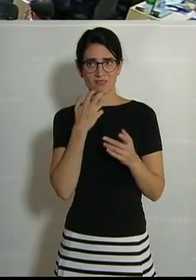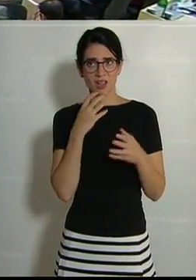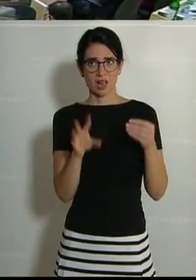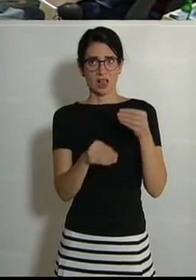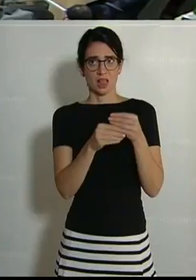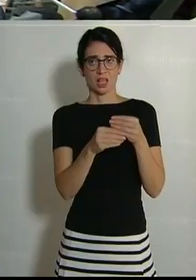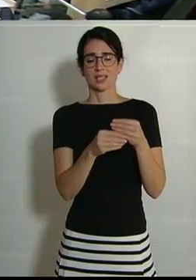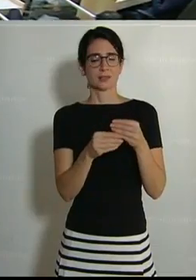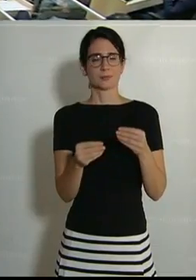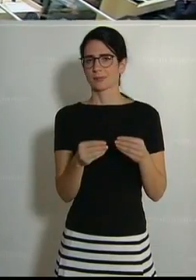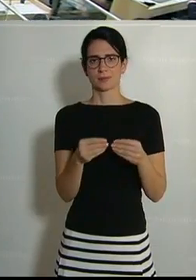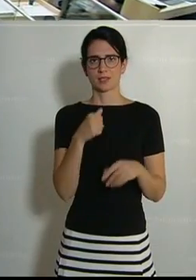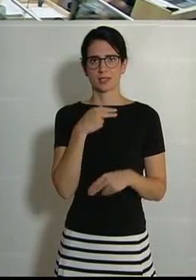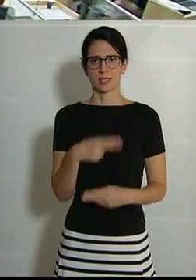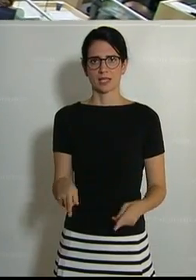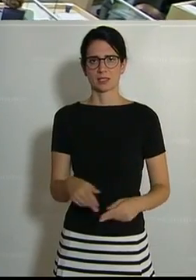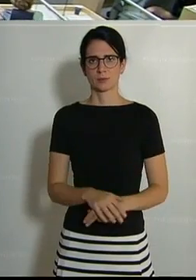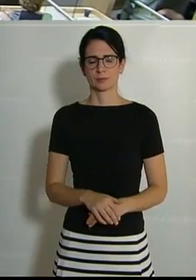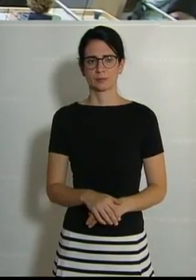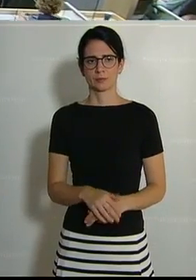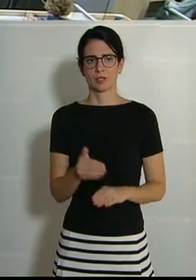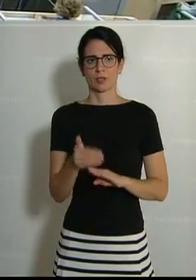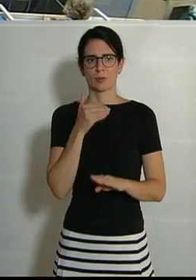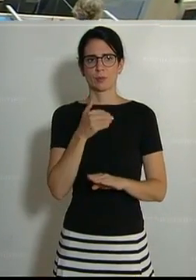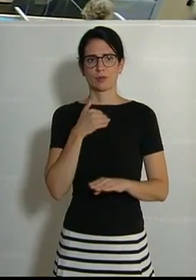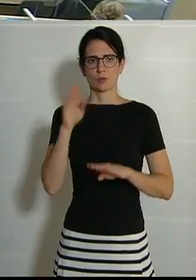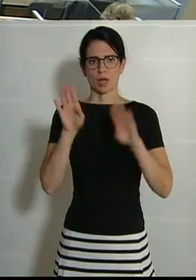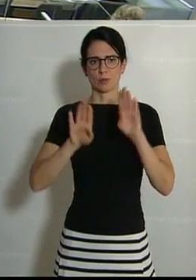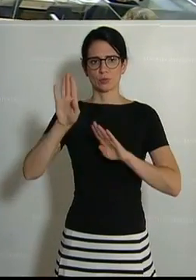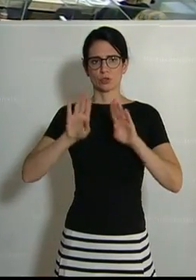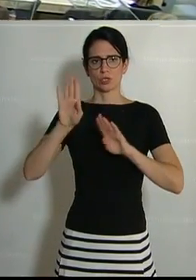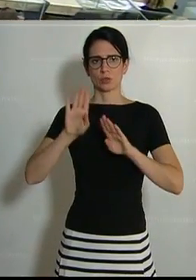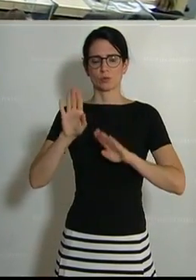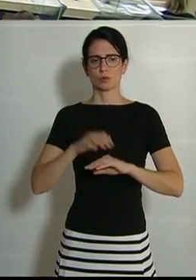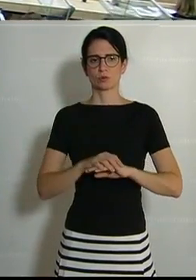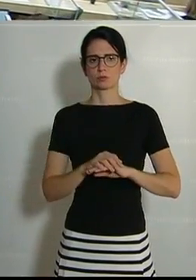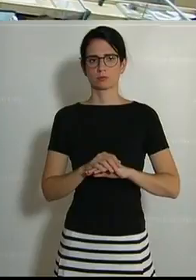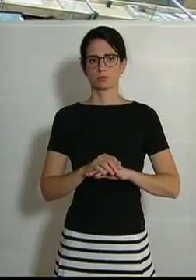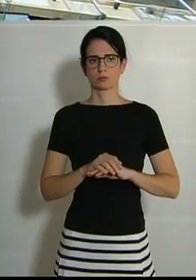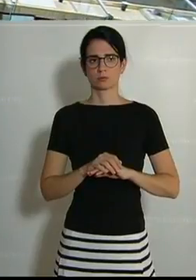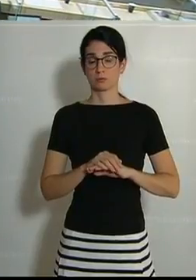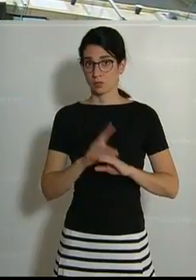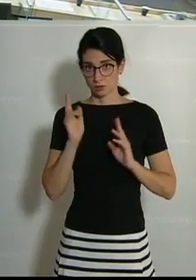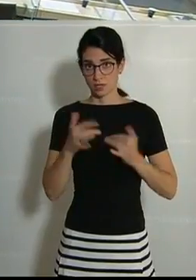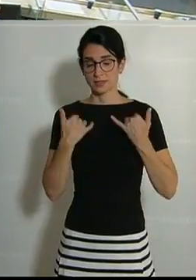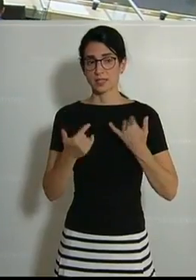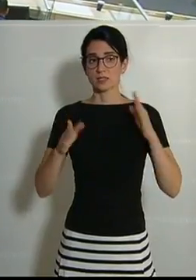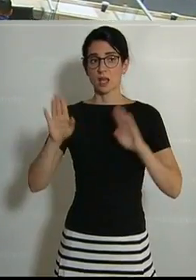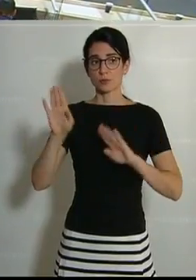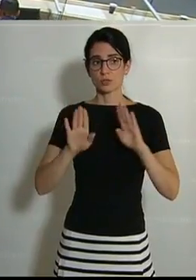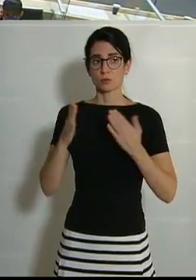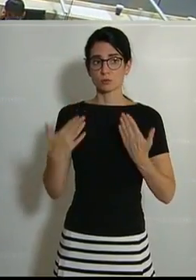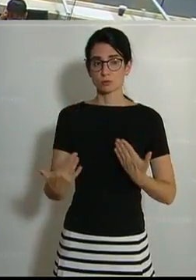Das ist nicht der Fall. Bevor wir in die Abstimmung eingehen, darf ich wieder fragen, können wir zur Abstimmung kommen?